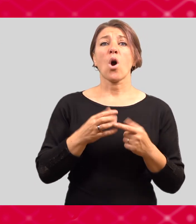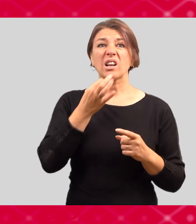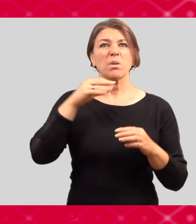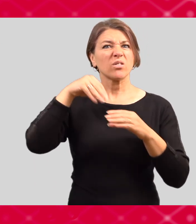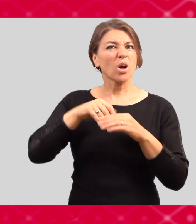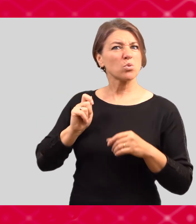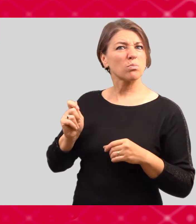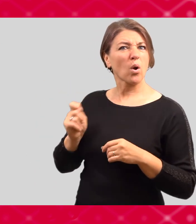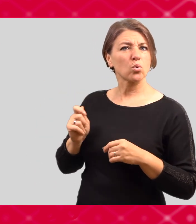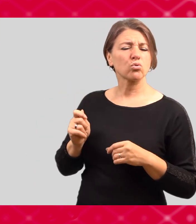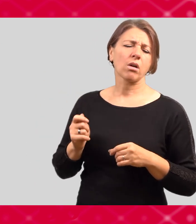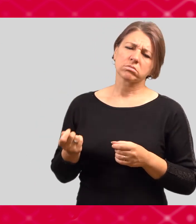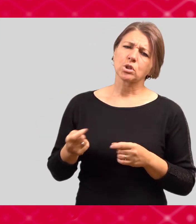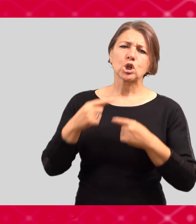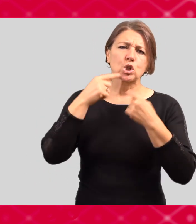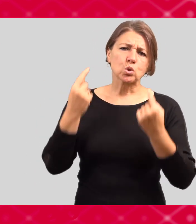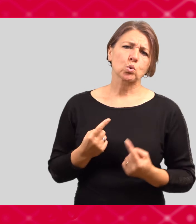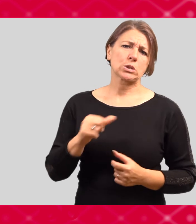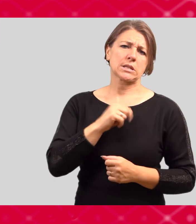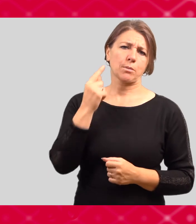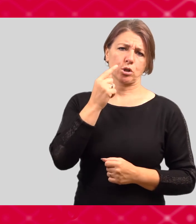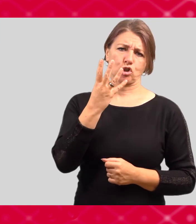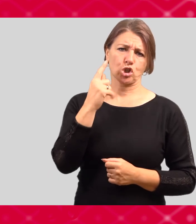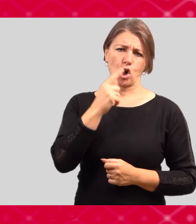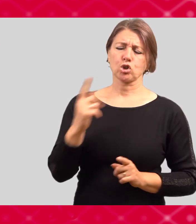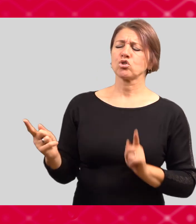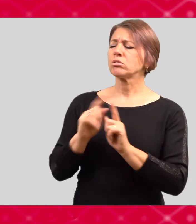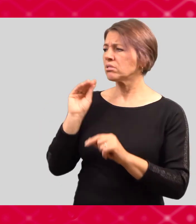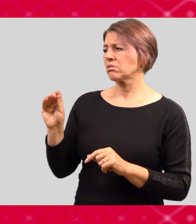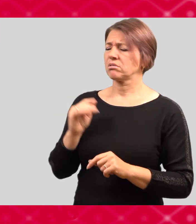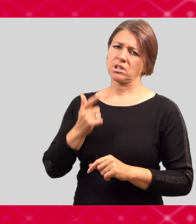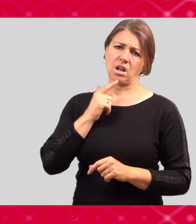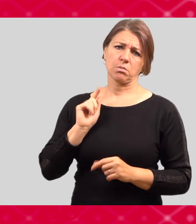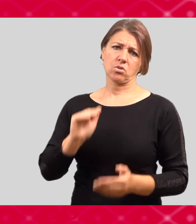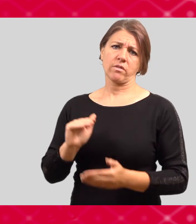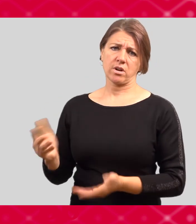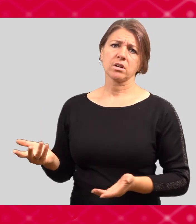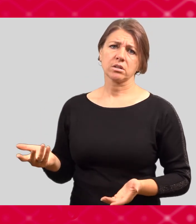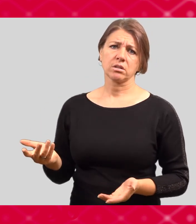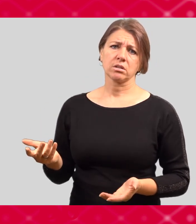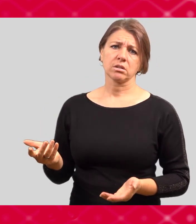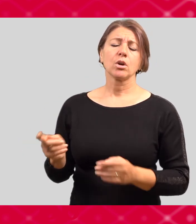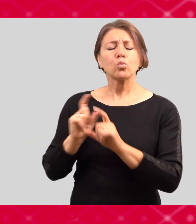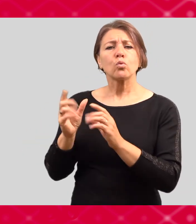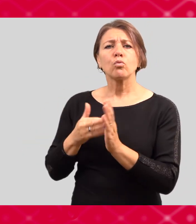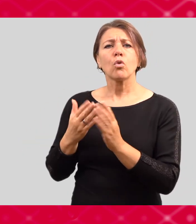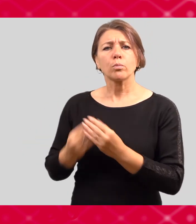sexuální obtěžování nebo ne, tak můžete využít i poradenské služby, psychologické nebo právní a